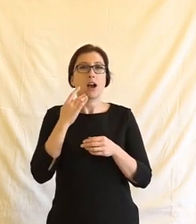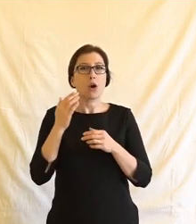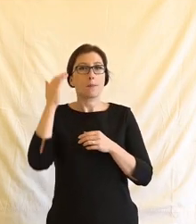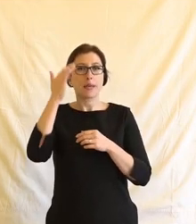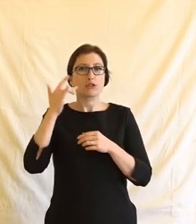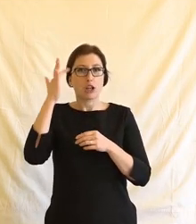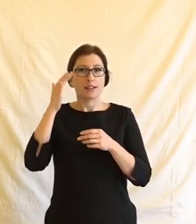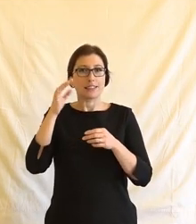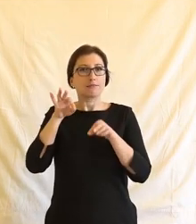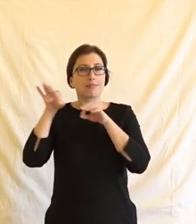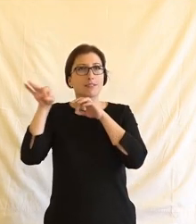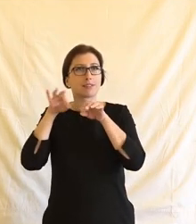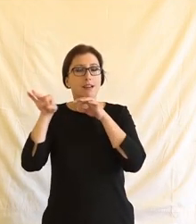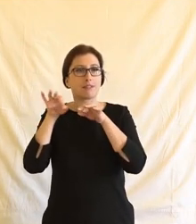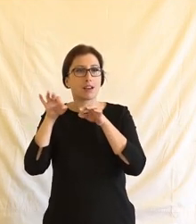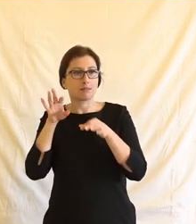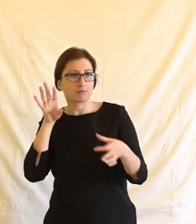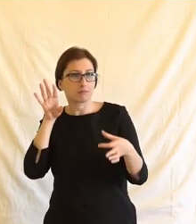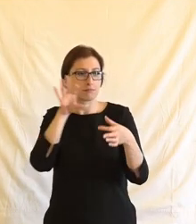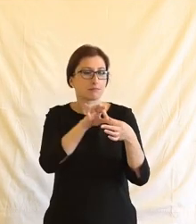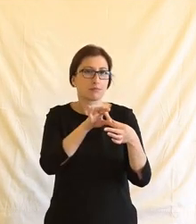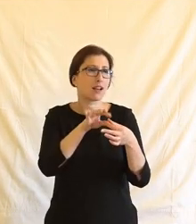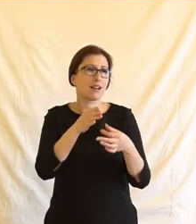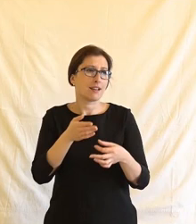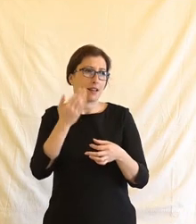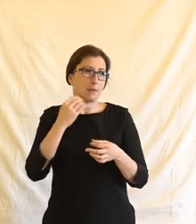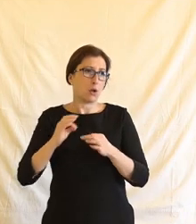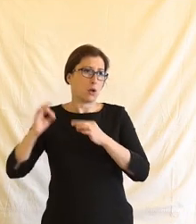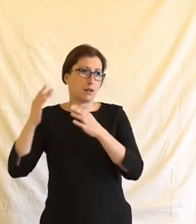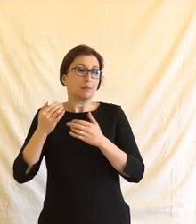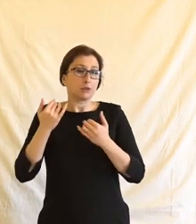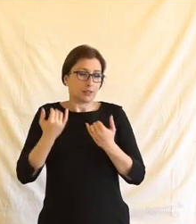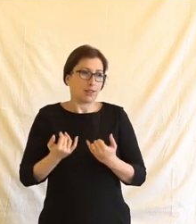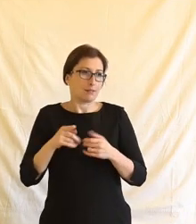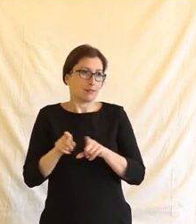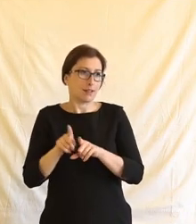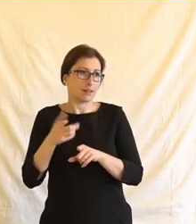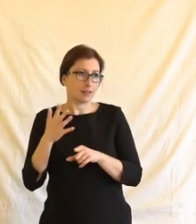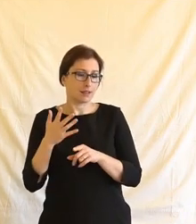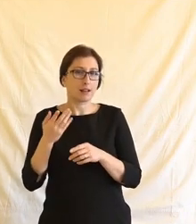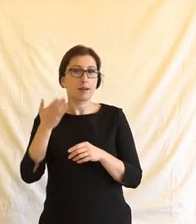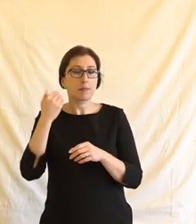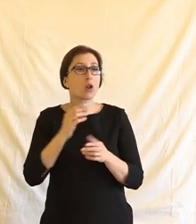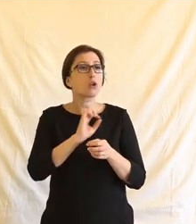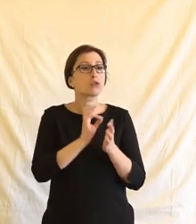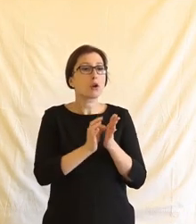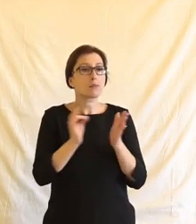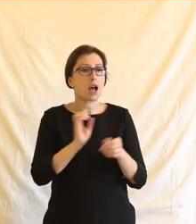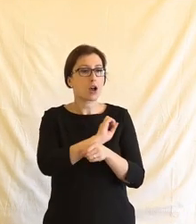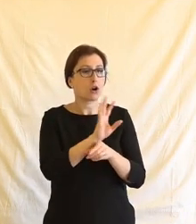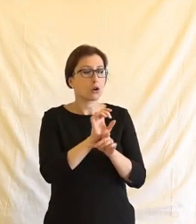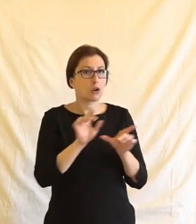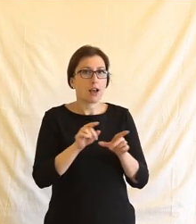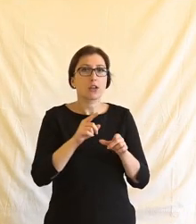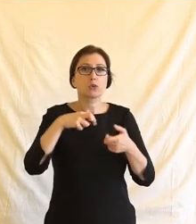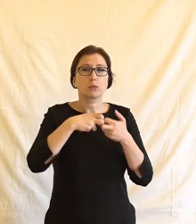mindset. Ten si myslím, že se nezlepšil ani ve veřejnávání v soukromém sektoru. To, co nám přidělávalo v době covidu obrovské starosti,